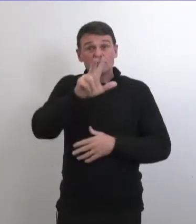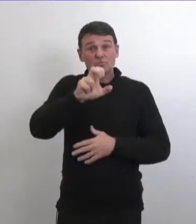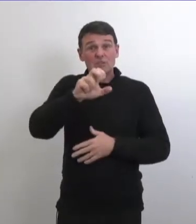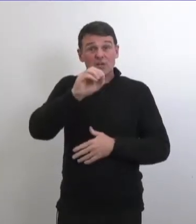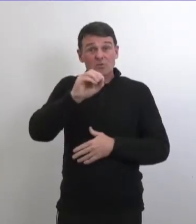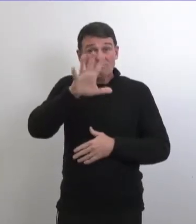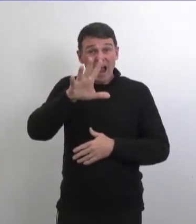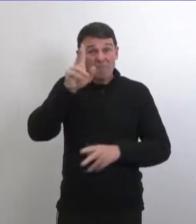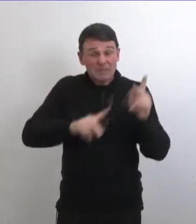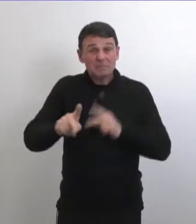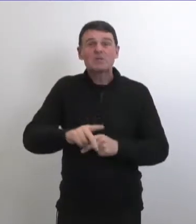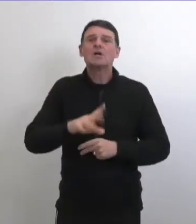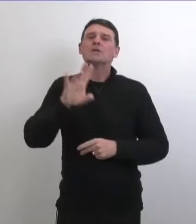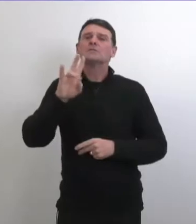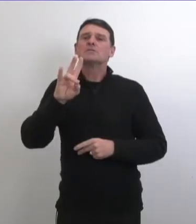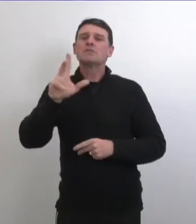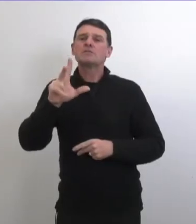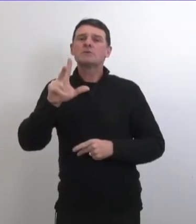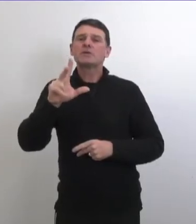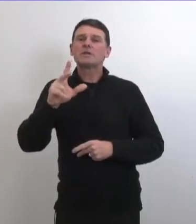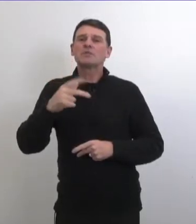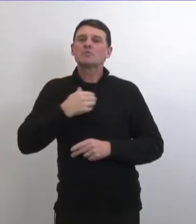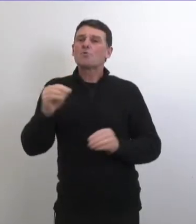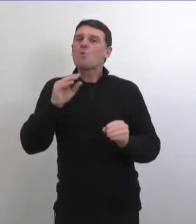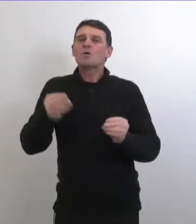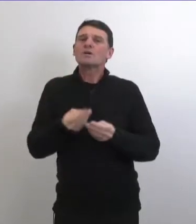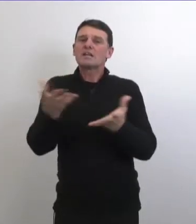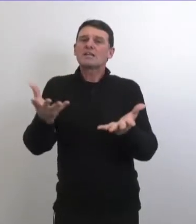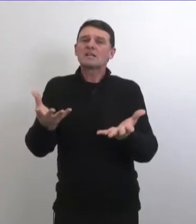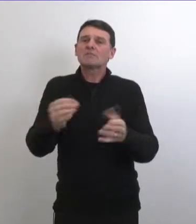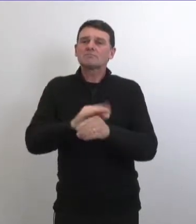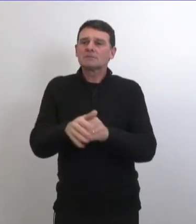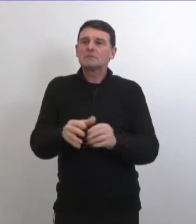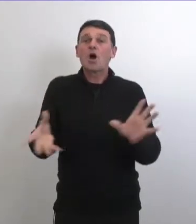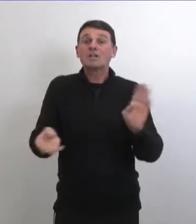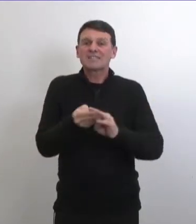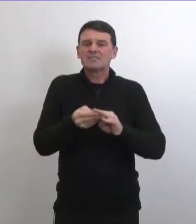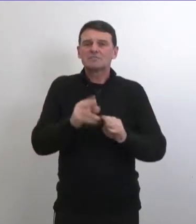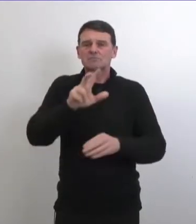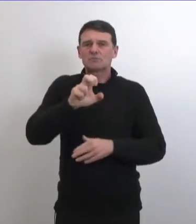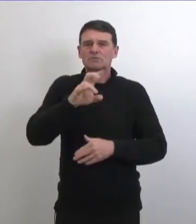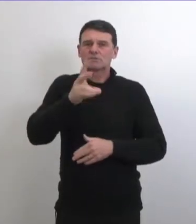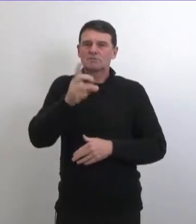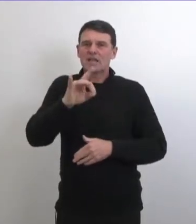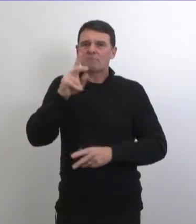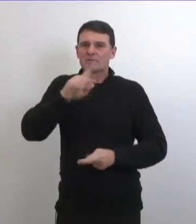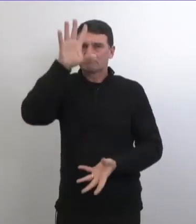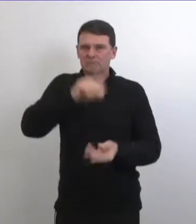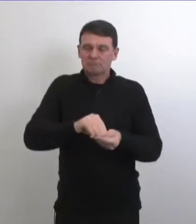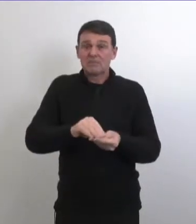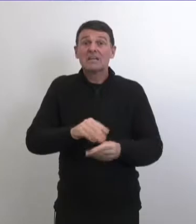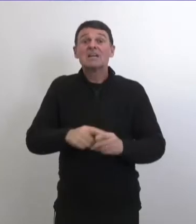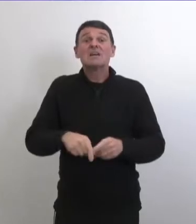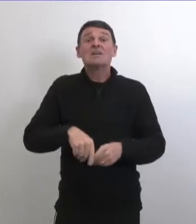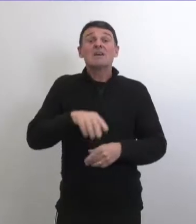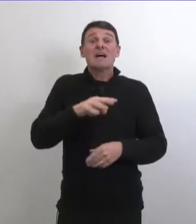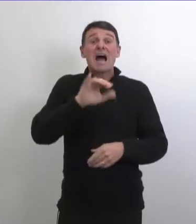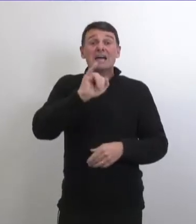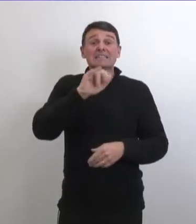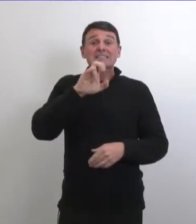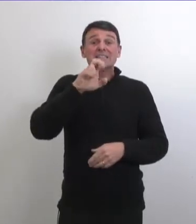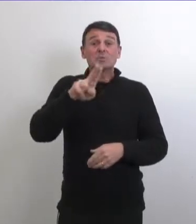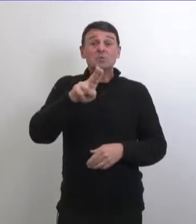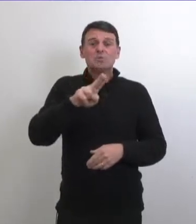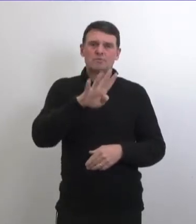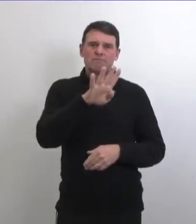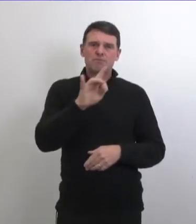il y à 305 hospitalisations de la co vide alors 378 stations au total